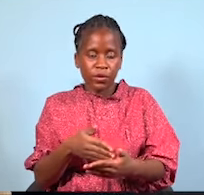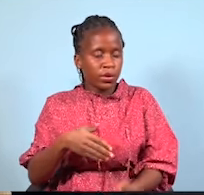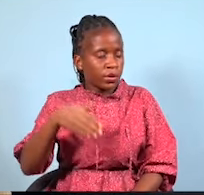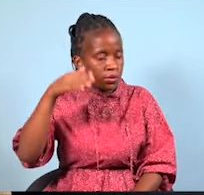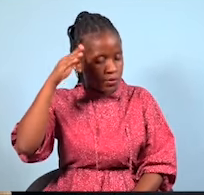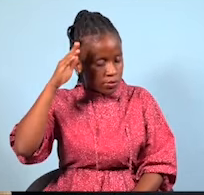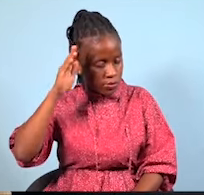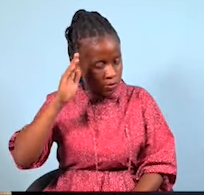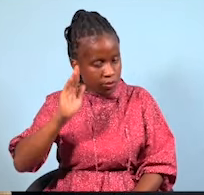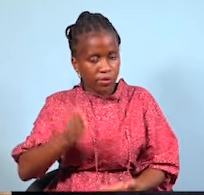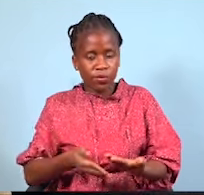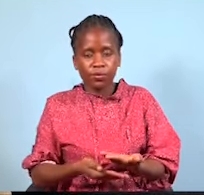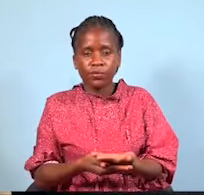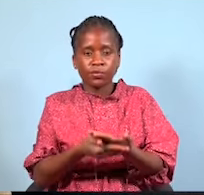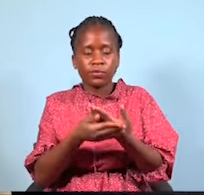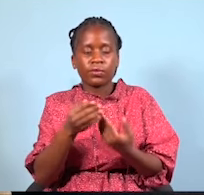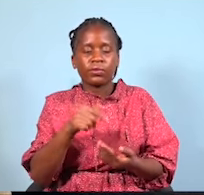sababu...